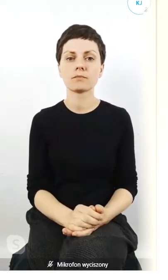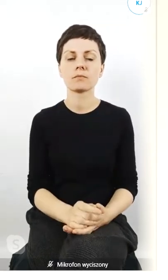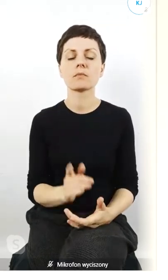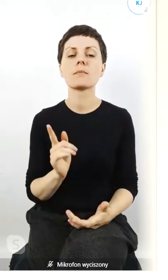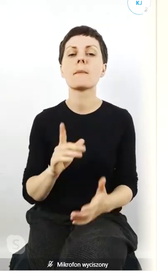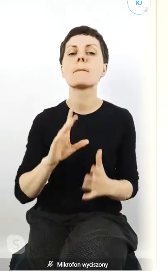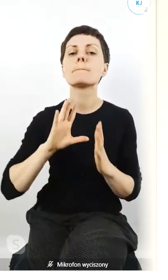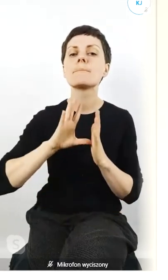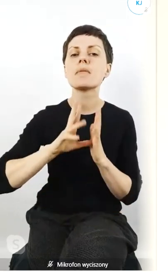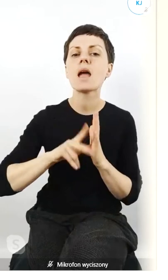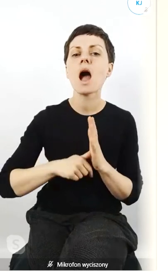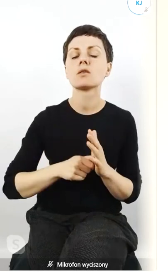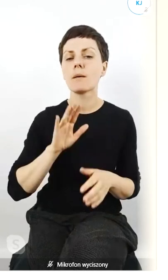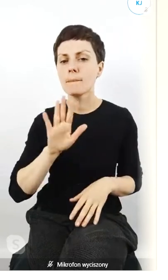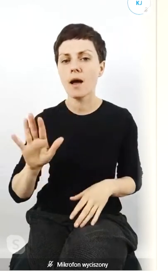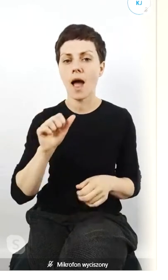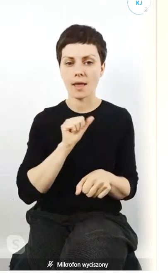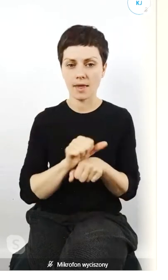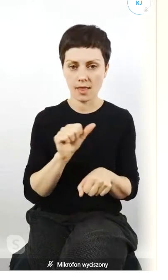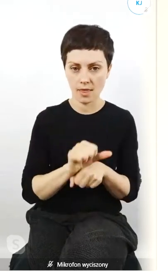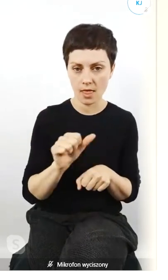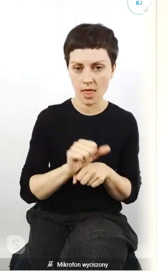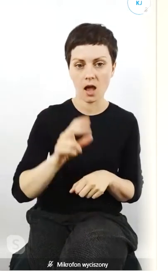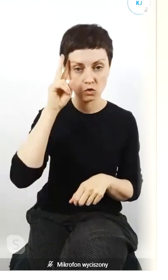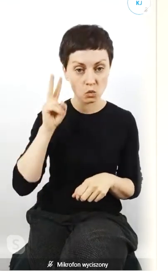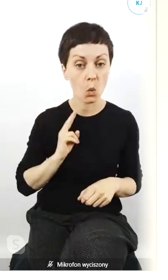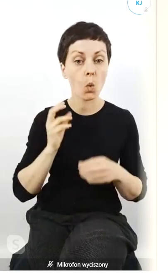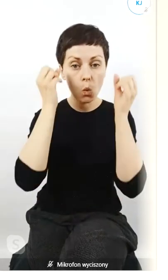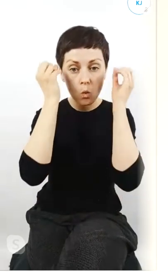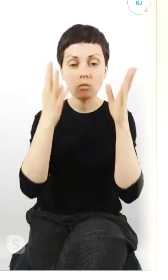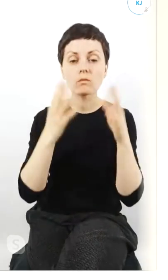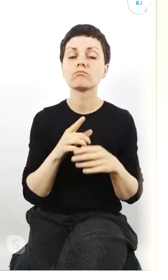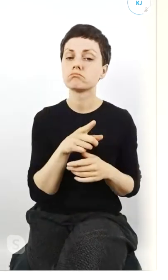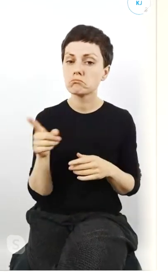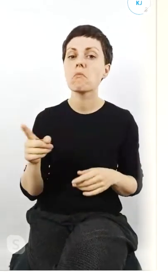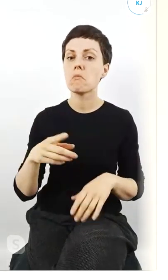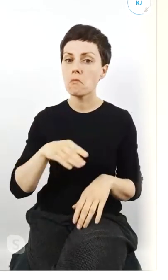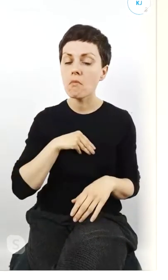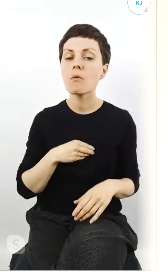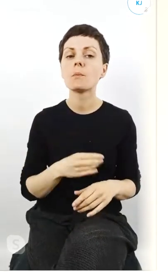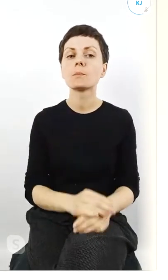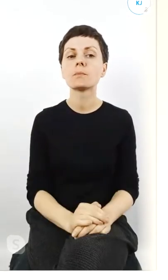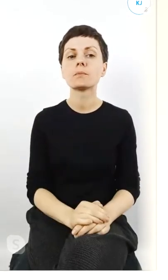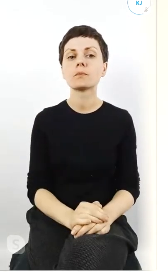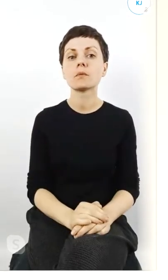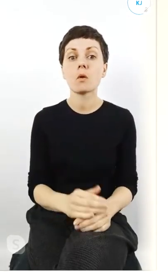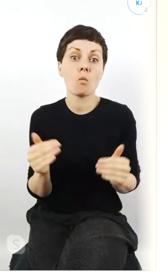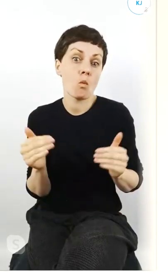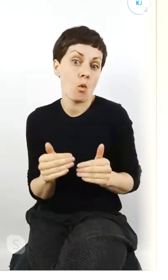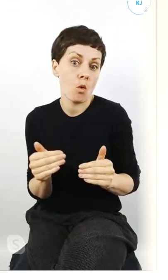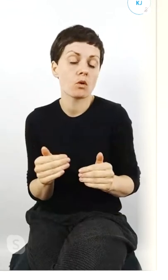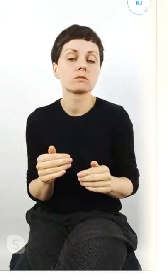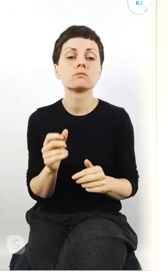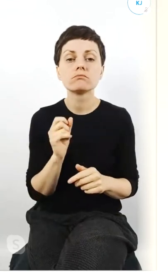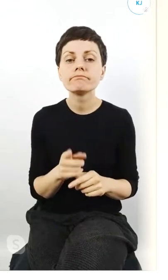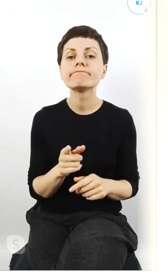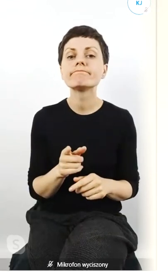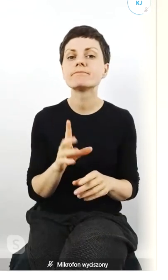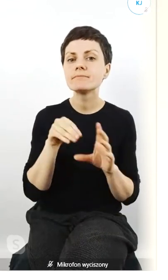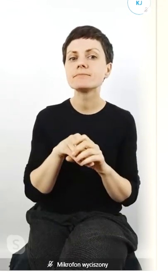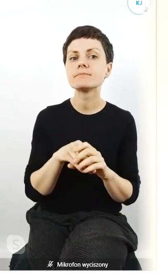11 instytucji kultury które mogą być i być może są potencjalnym